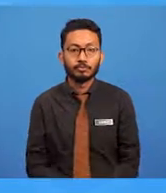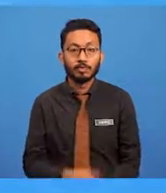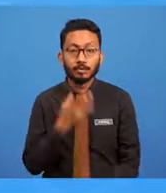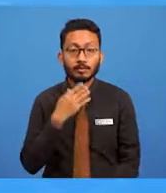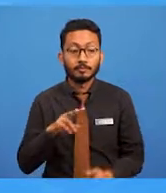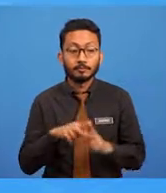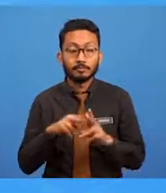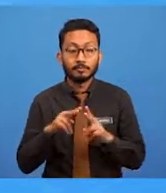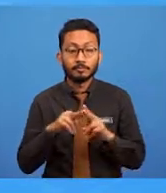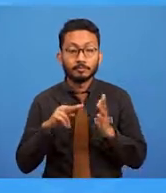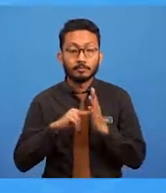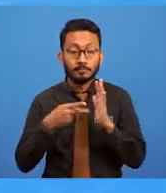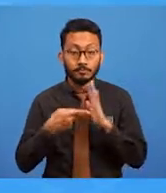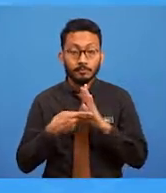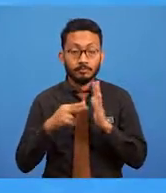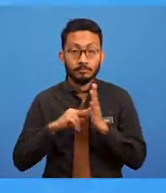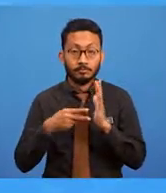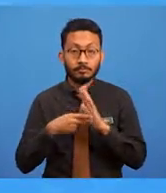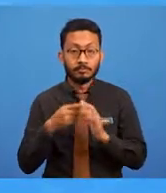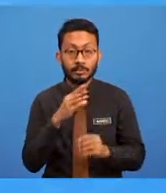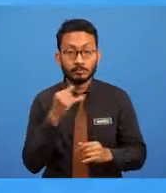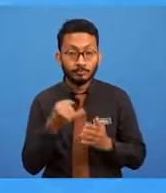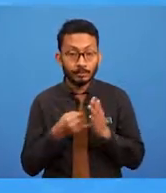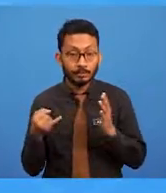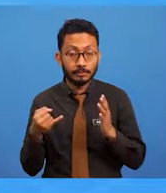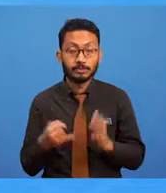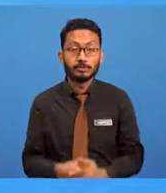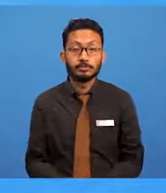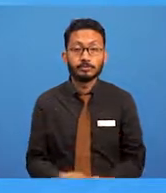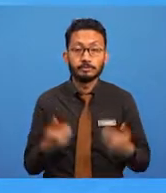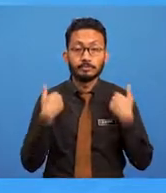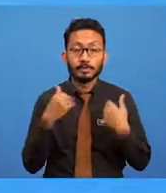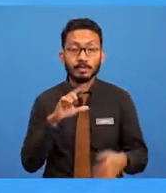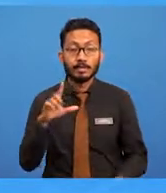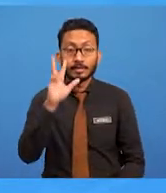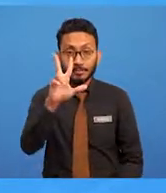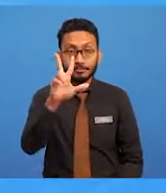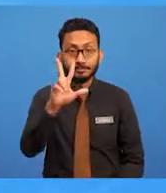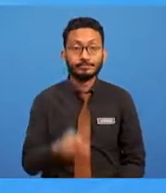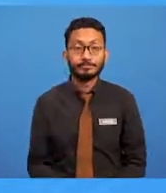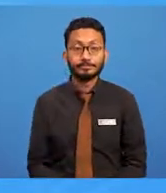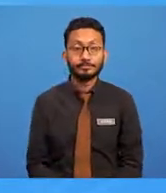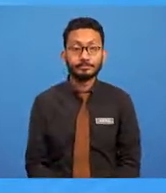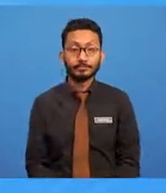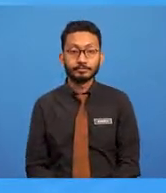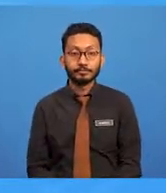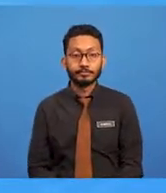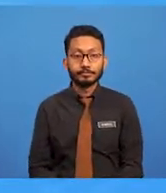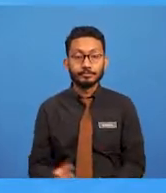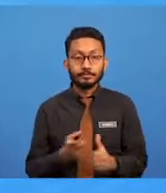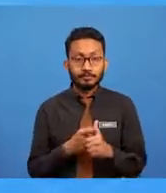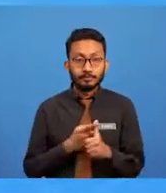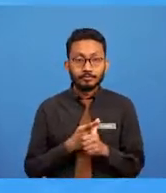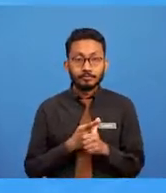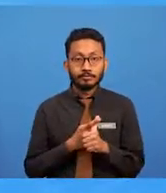Konsep lukisan ia terdiri daripada tiga iaitu konsep